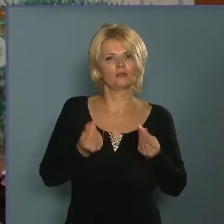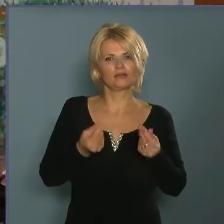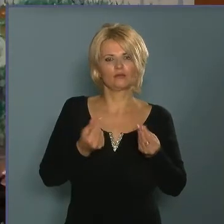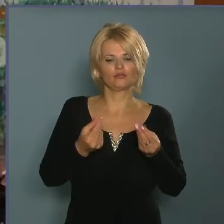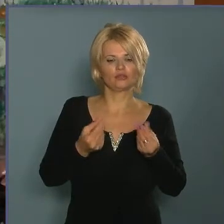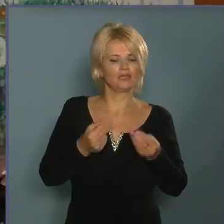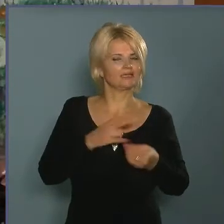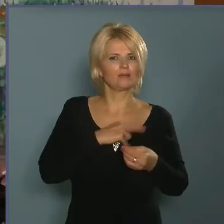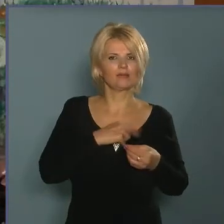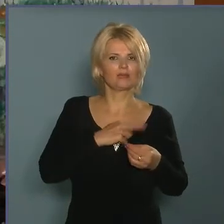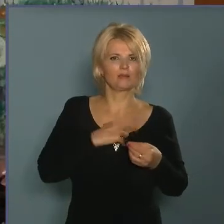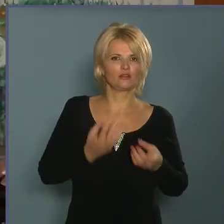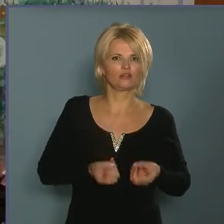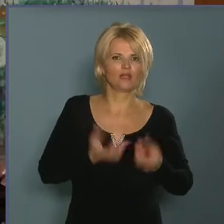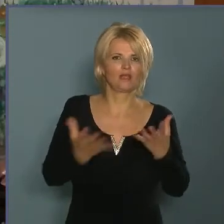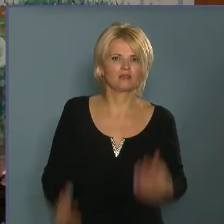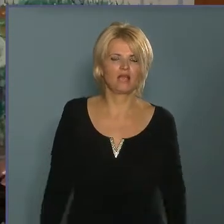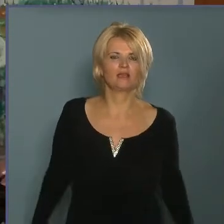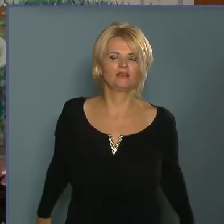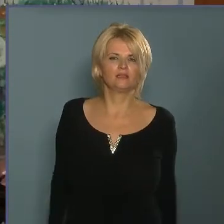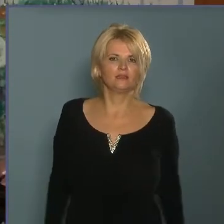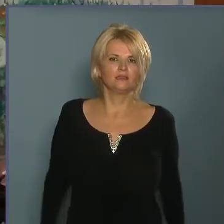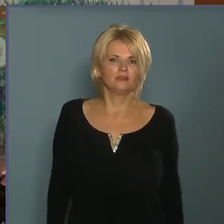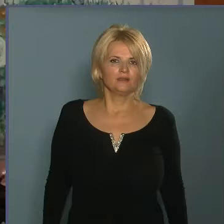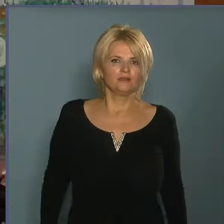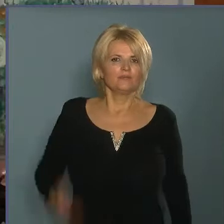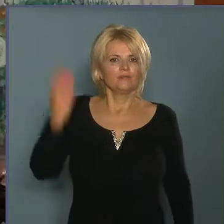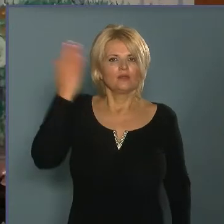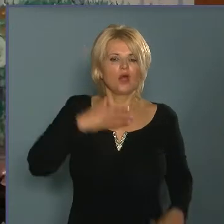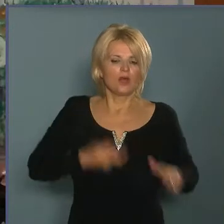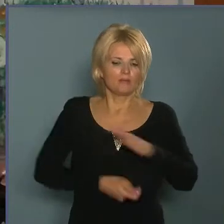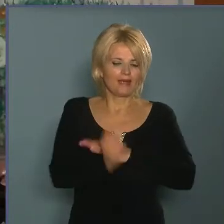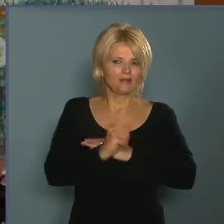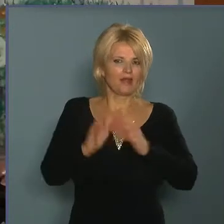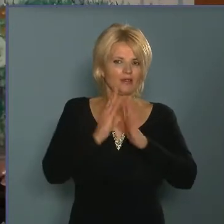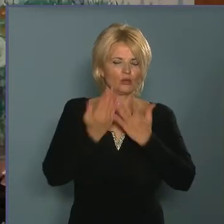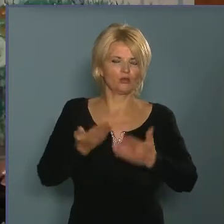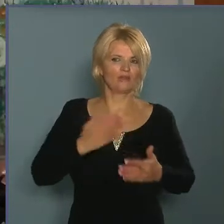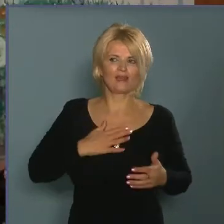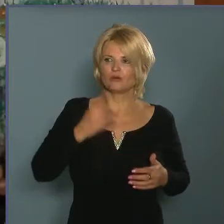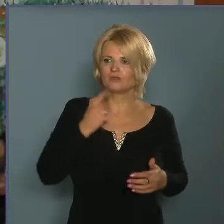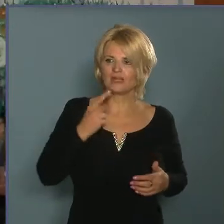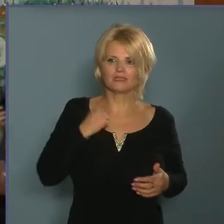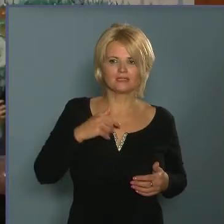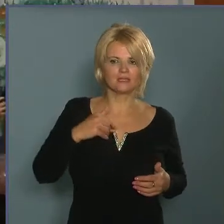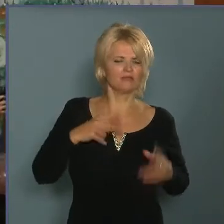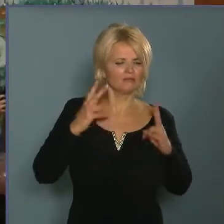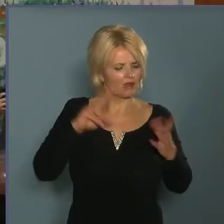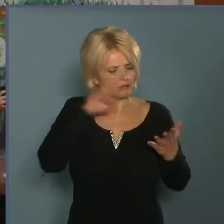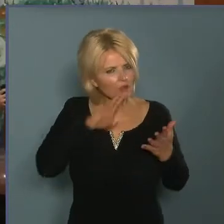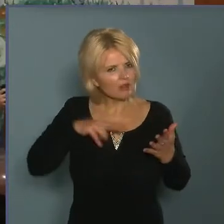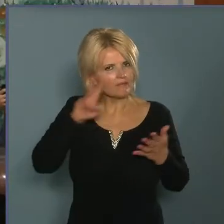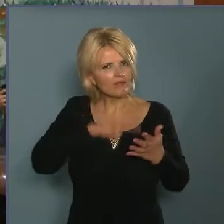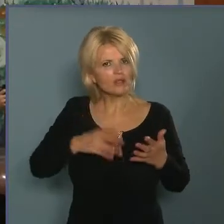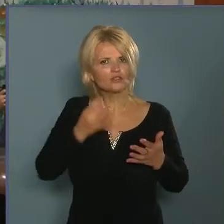nem feltétlenül éri meg azt, hogy kiadják, mégis kiadják. Tehát, hogyha megtaláljuk azt a könyvet, ami kifejezetten nekünk szól, amit nem tudunk letenni és jobban érdekel,